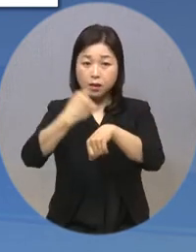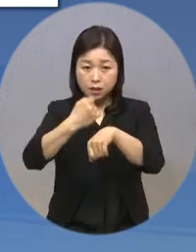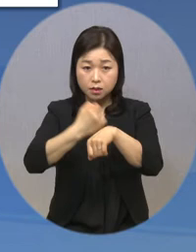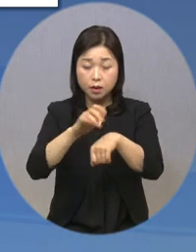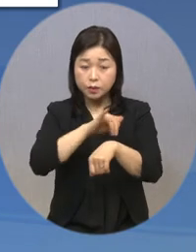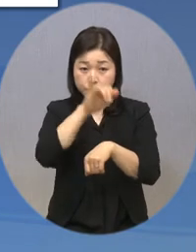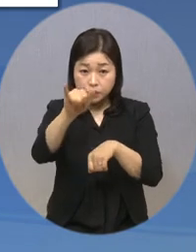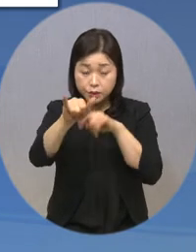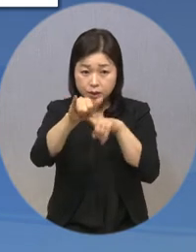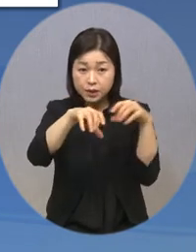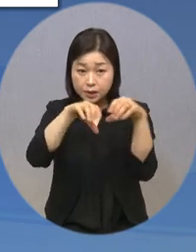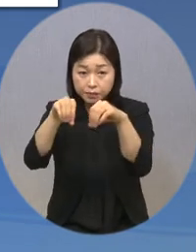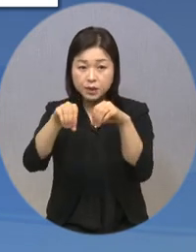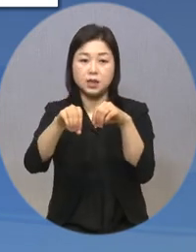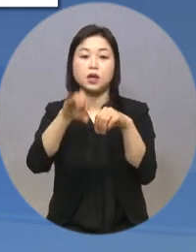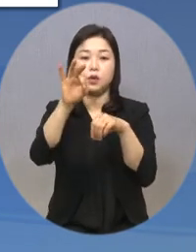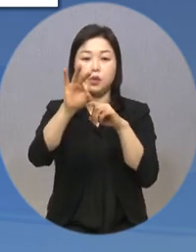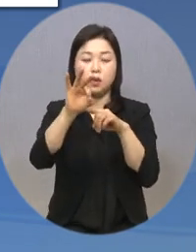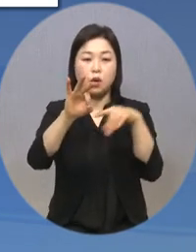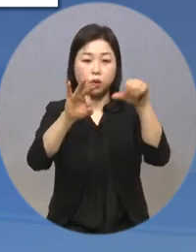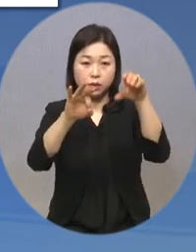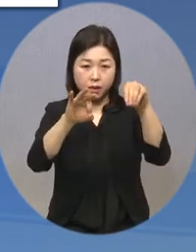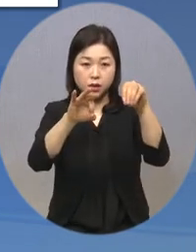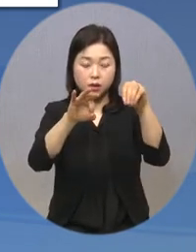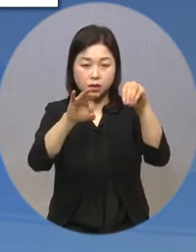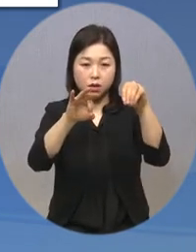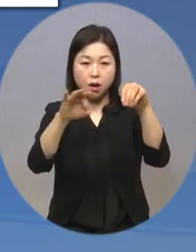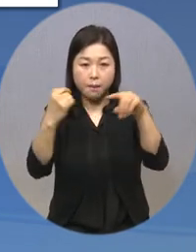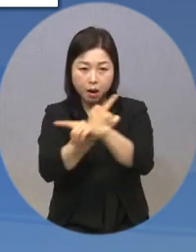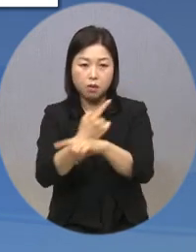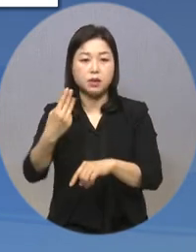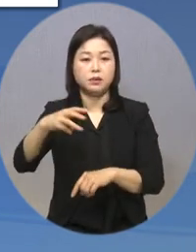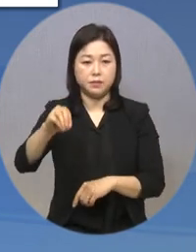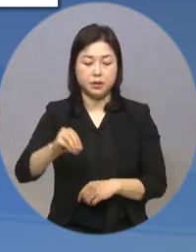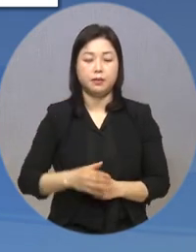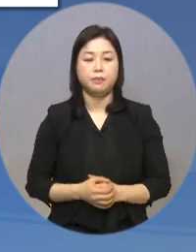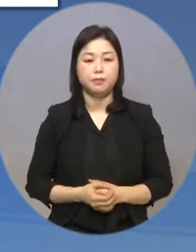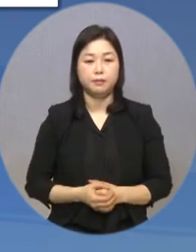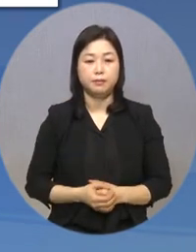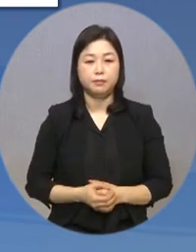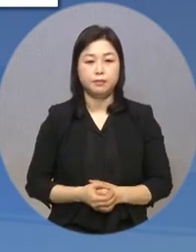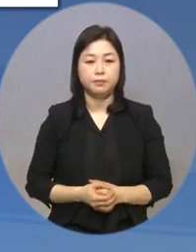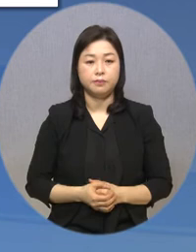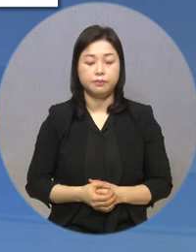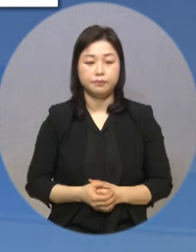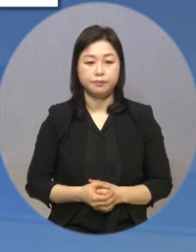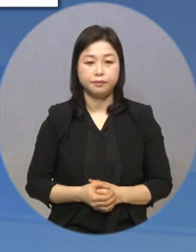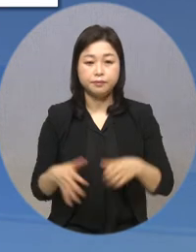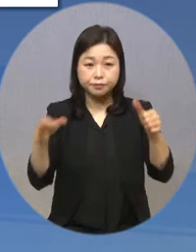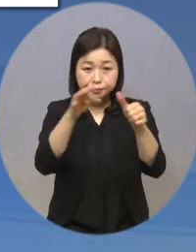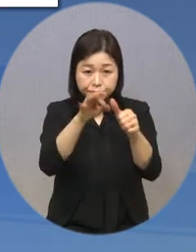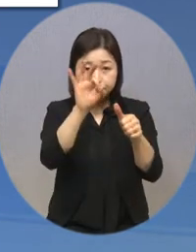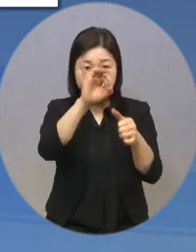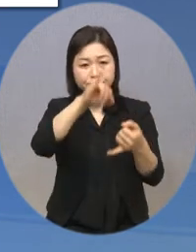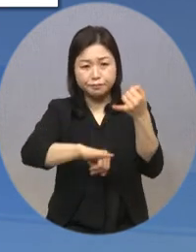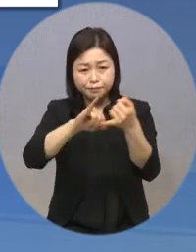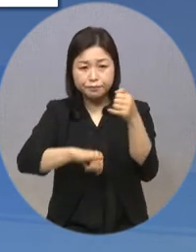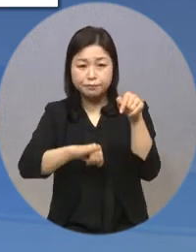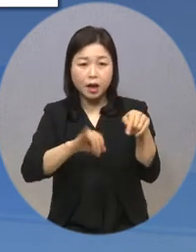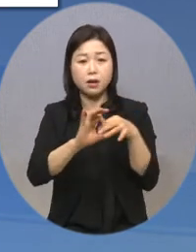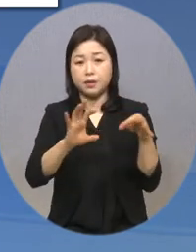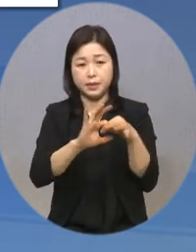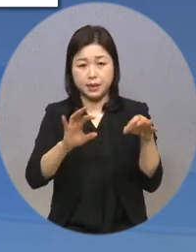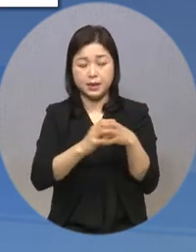현행 5천만원에서 3천만원으로 낮추기로 결정했습니다. 양육비 채무 금액에 관계없이 양육비